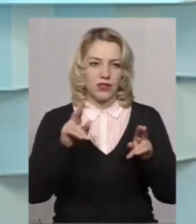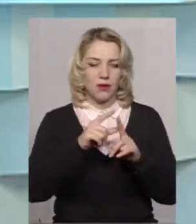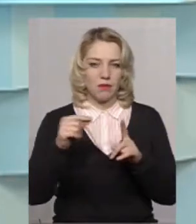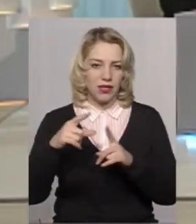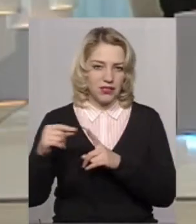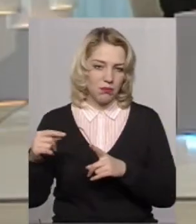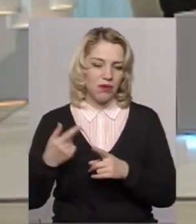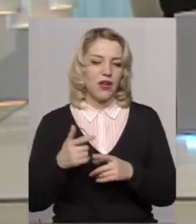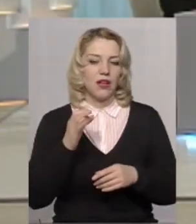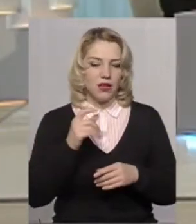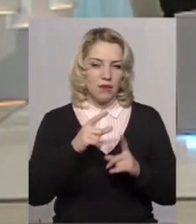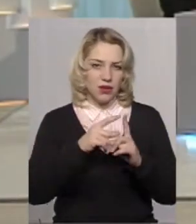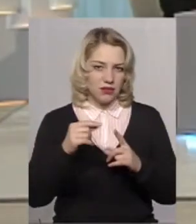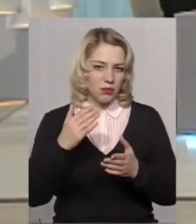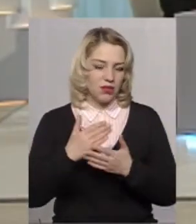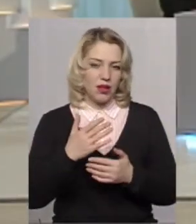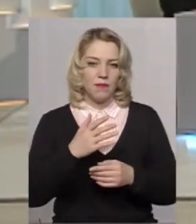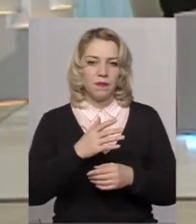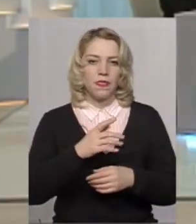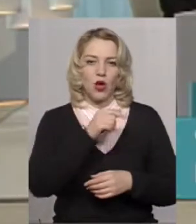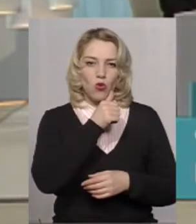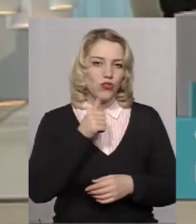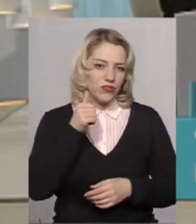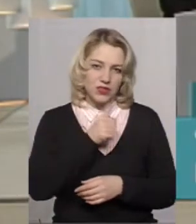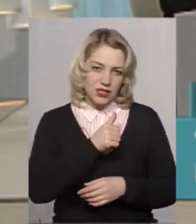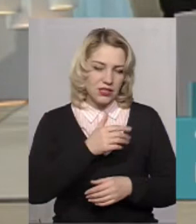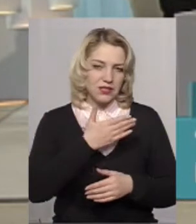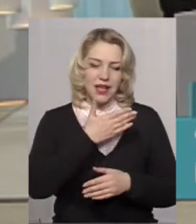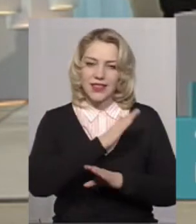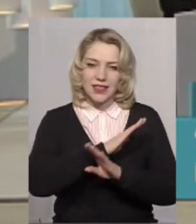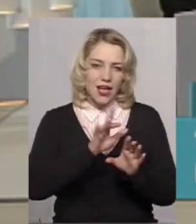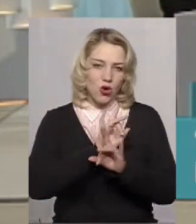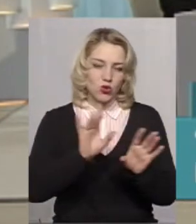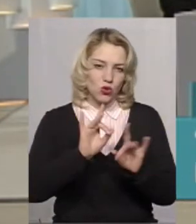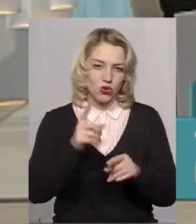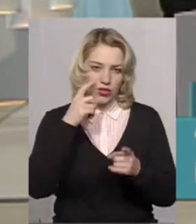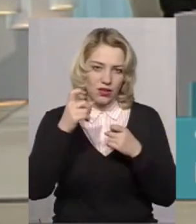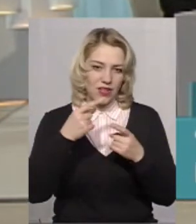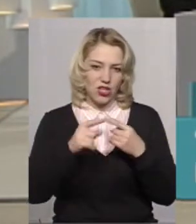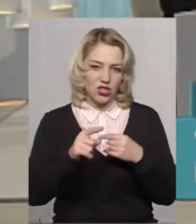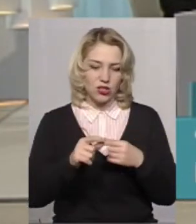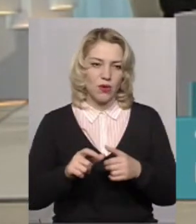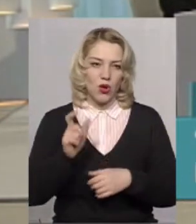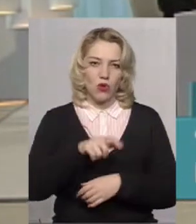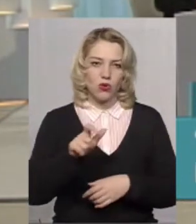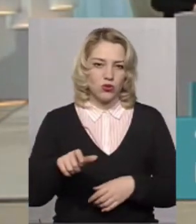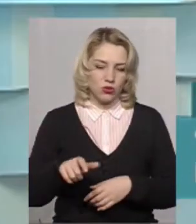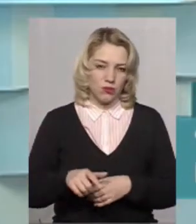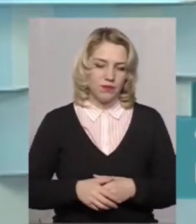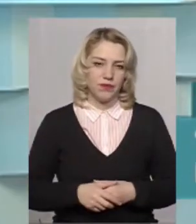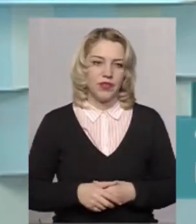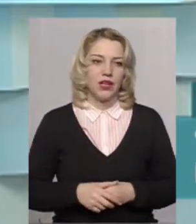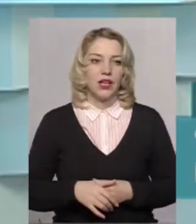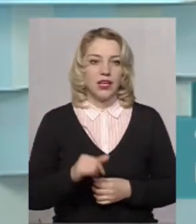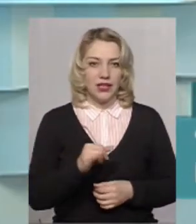конфіденційність, тобто не розголошення інформації іншим колом осіб, які до того не дотичні.